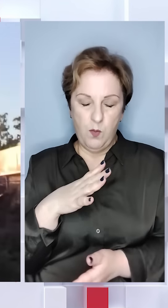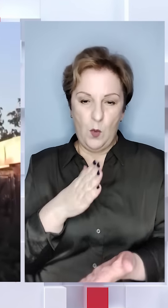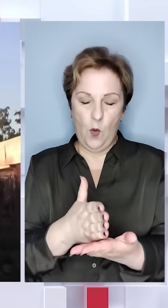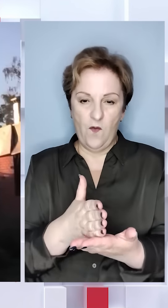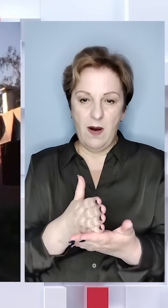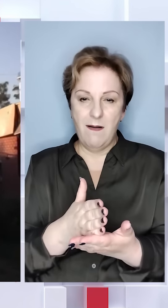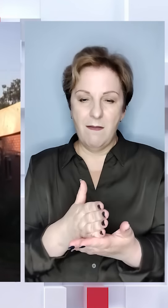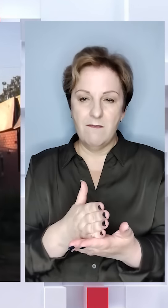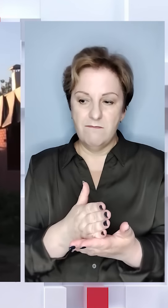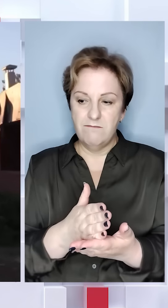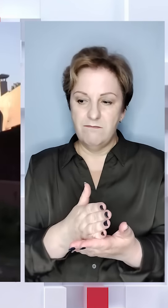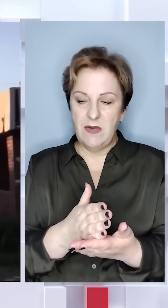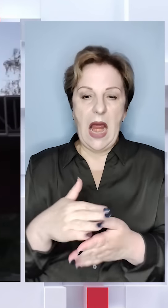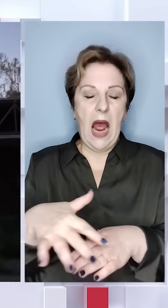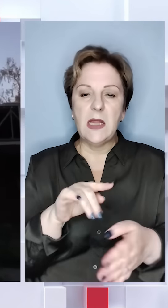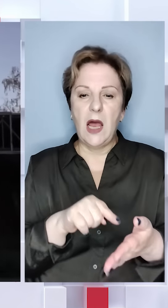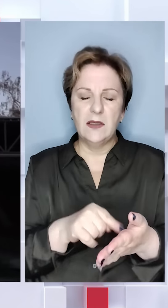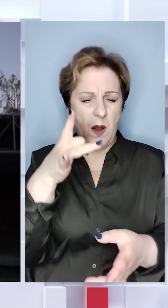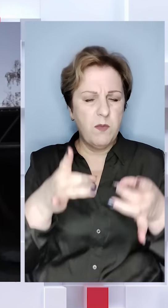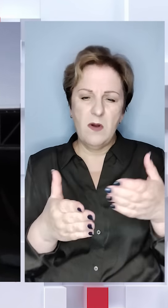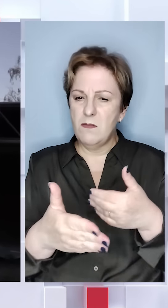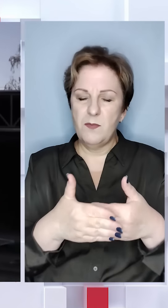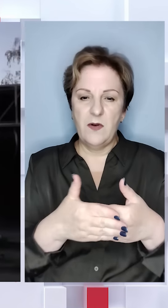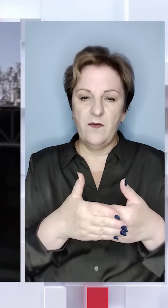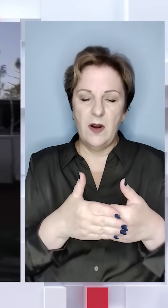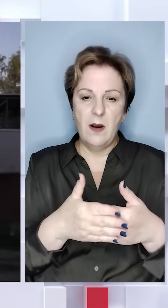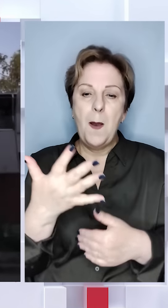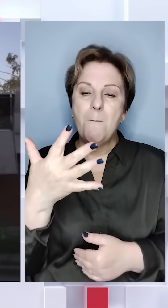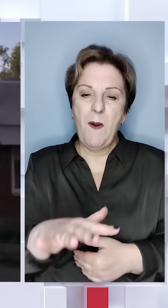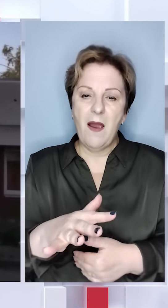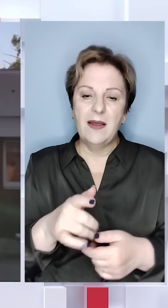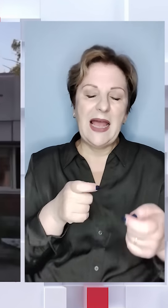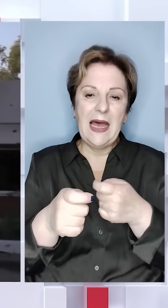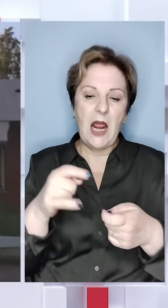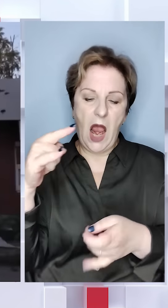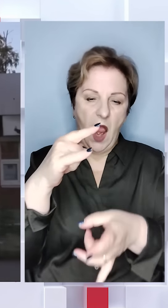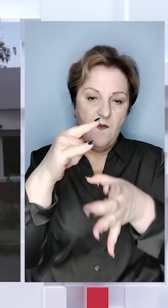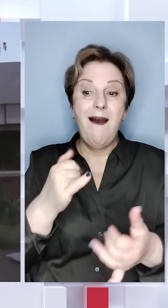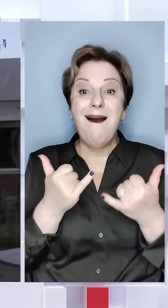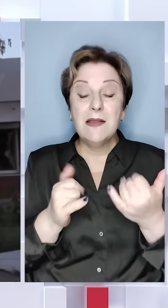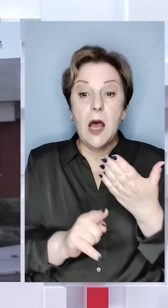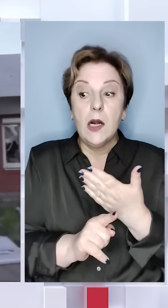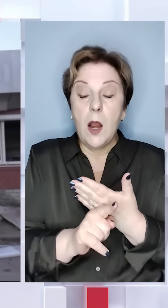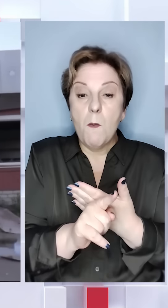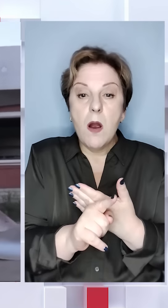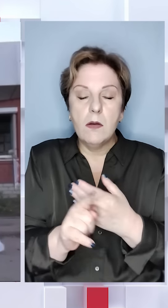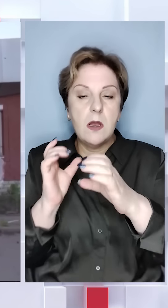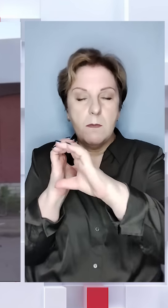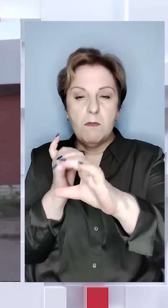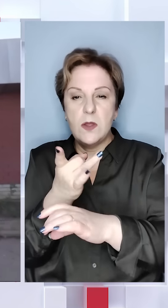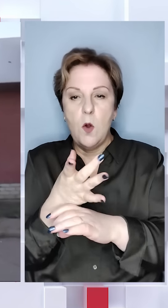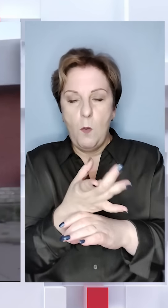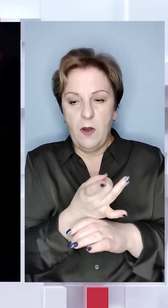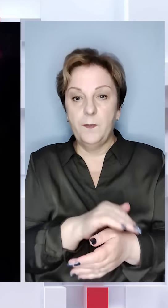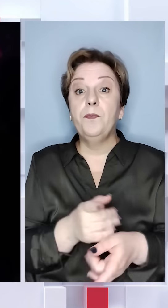тут, на цей населенний пункт прилетіло щонайменше півдесятка коригованих авіаційних бомб. Тепер почався ще міномет на обстріл.